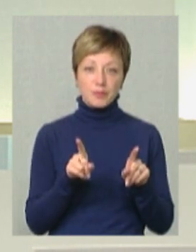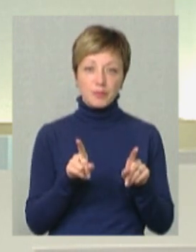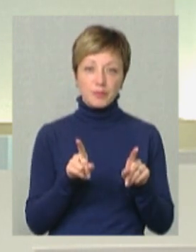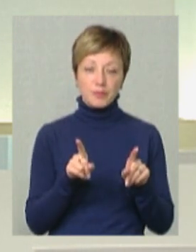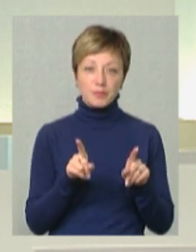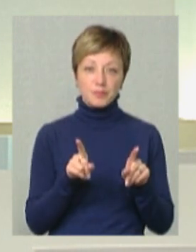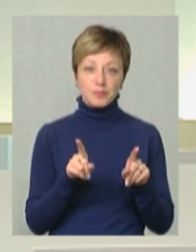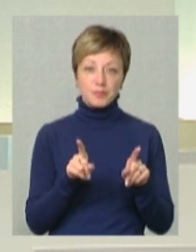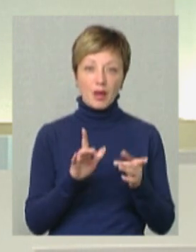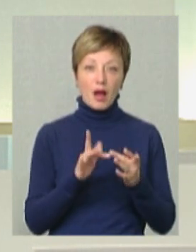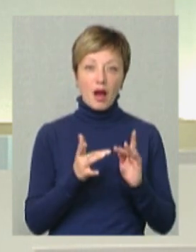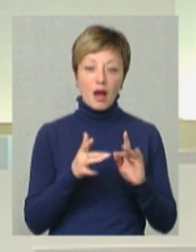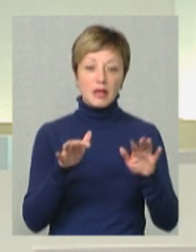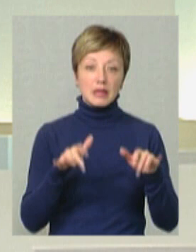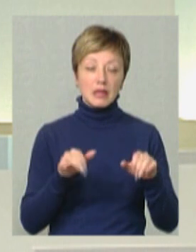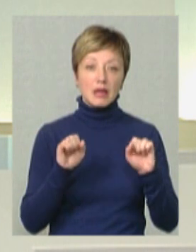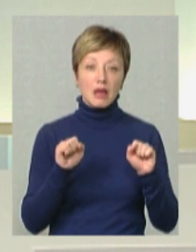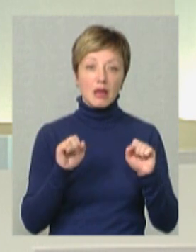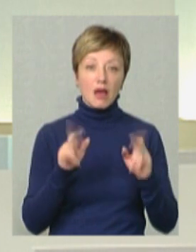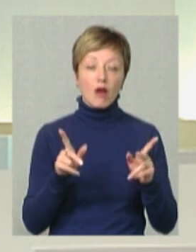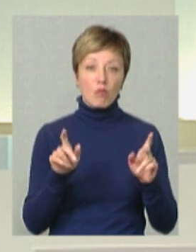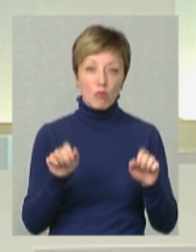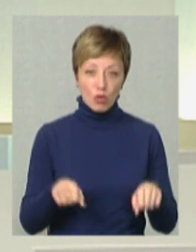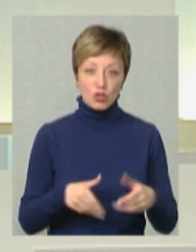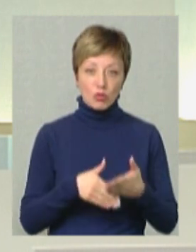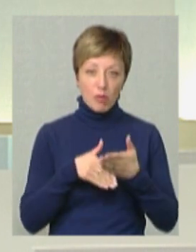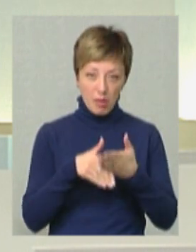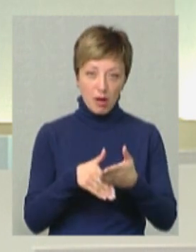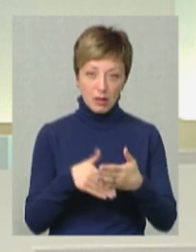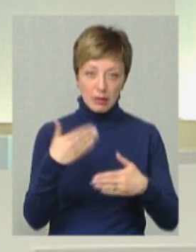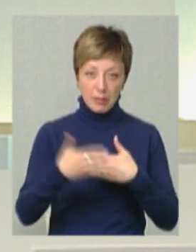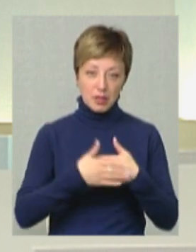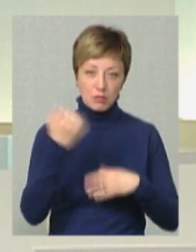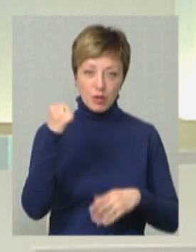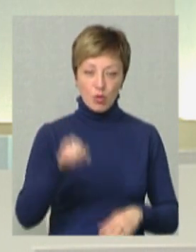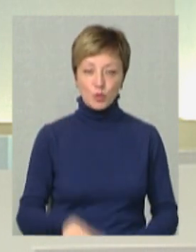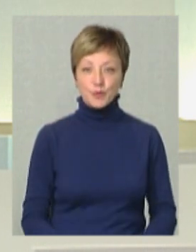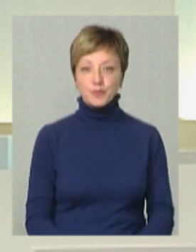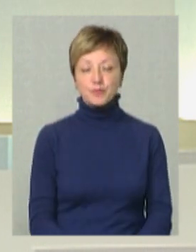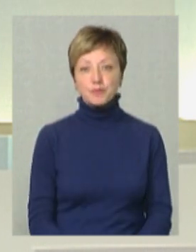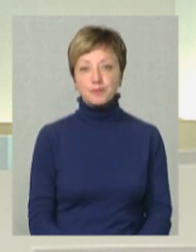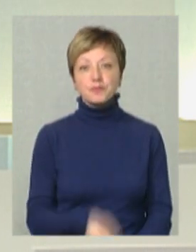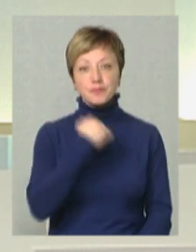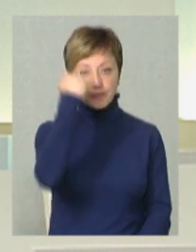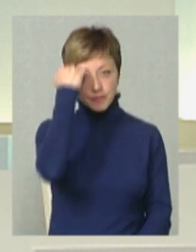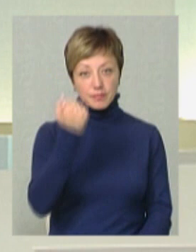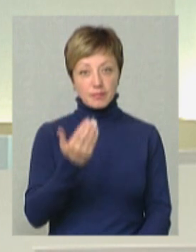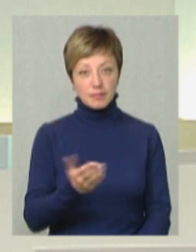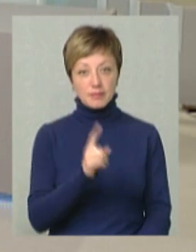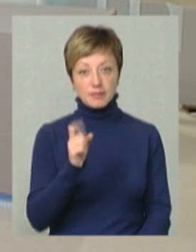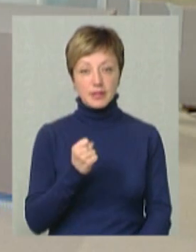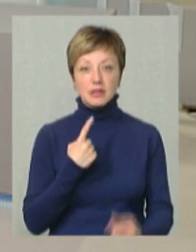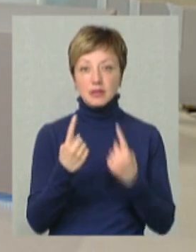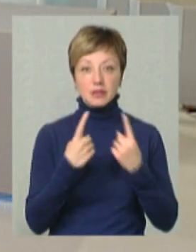як може допомагає наблизити нашу перемогу. Дякую вам за